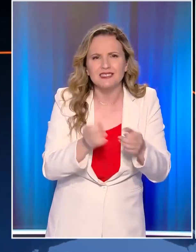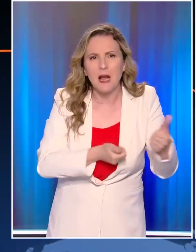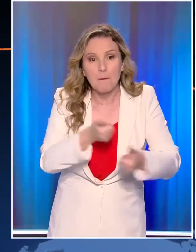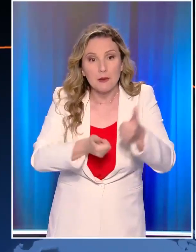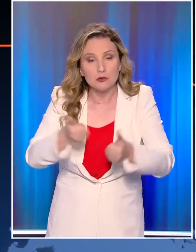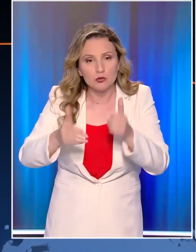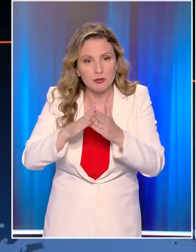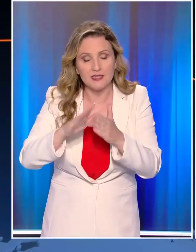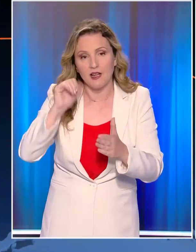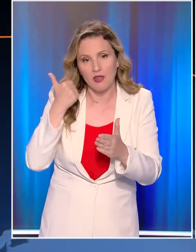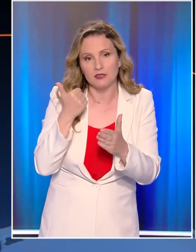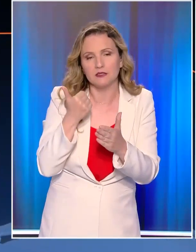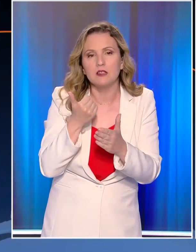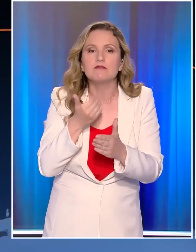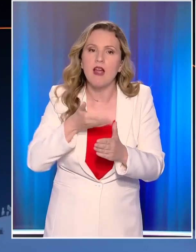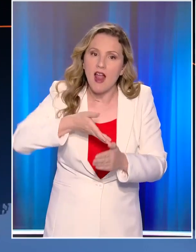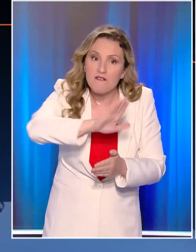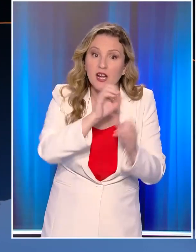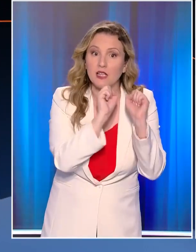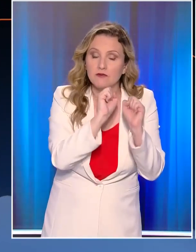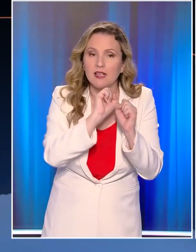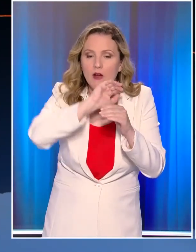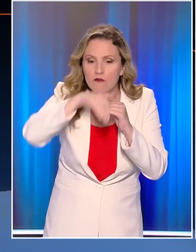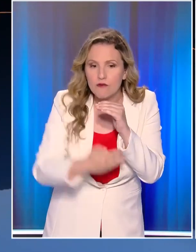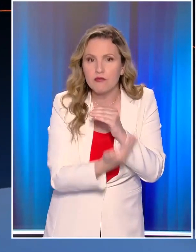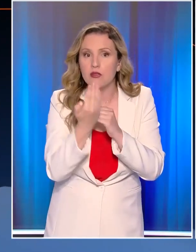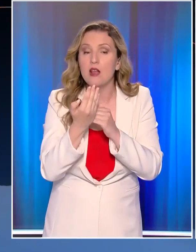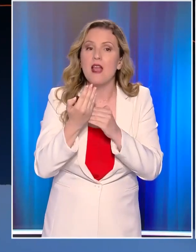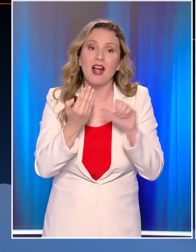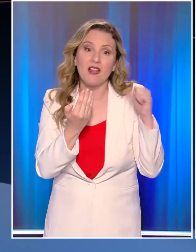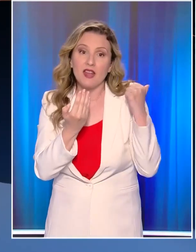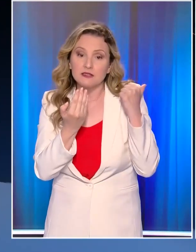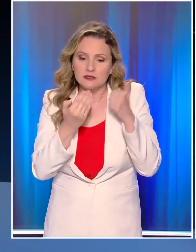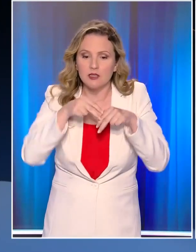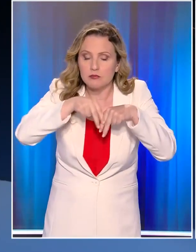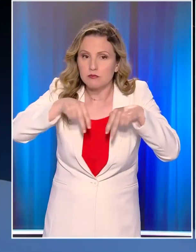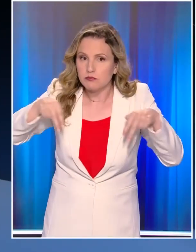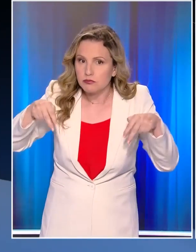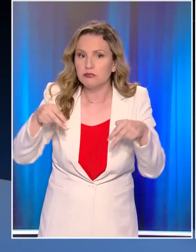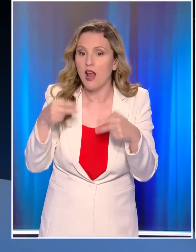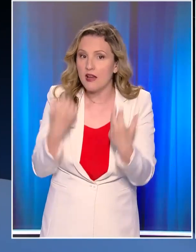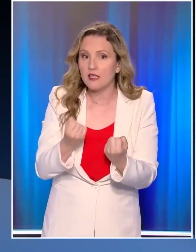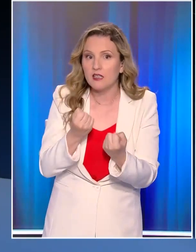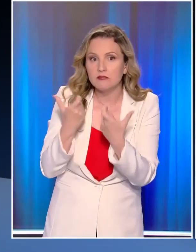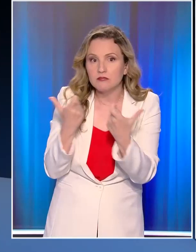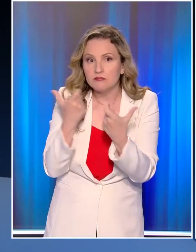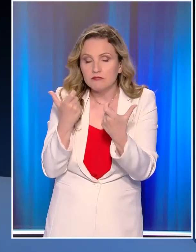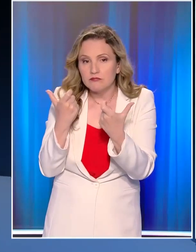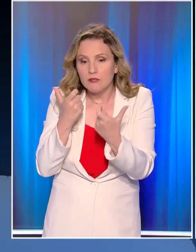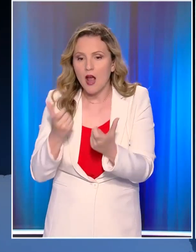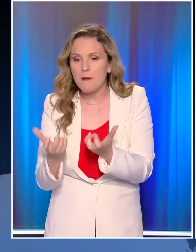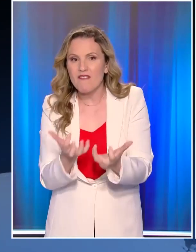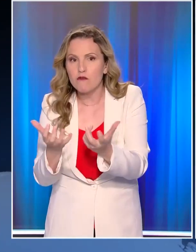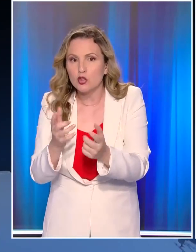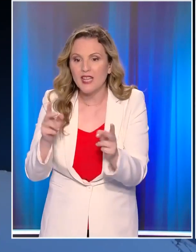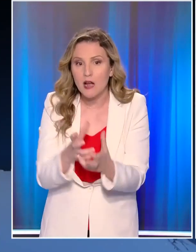αναγκάστηκαν να τα καταλήψουν. Και όλο το βράδυ θα είναι εδώ όλοι όσοι είναι απαραίτητο να είναι εδώ, προκειμένου να ελεχθούν οι μικροεστίες